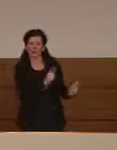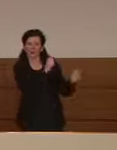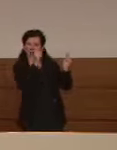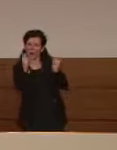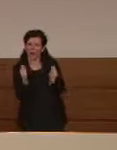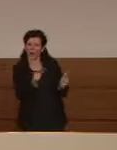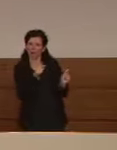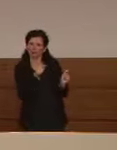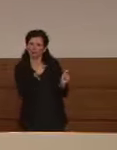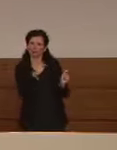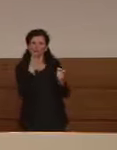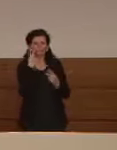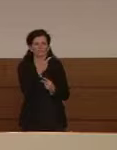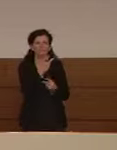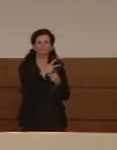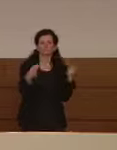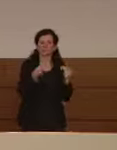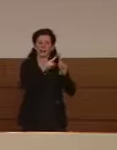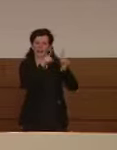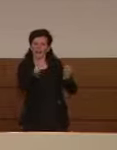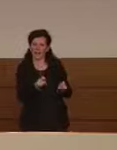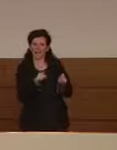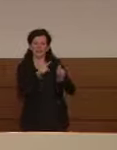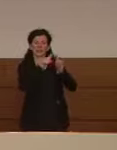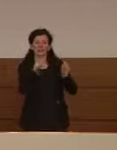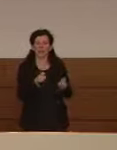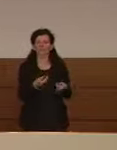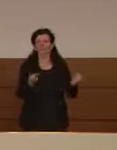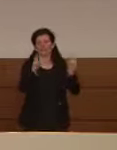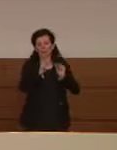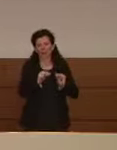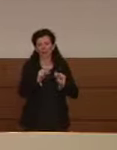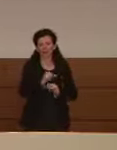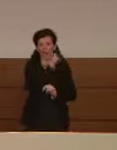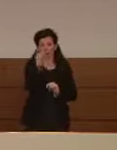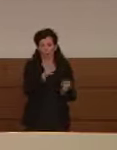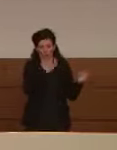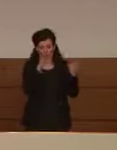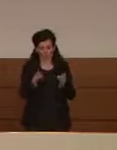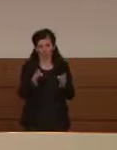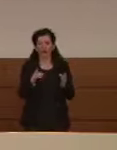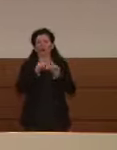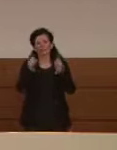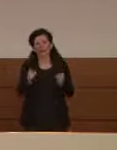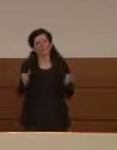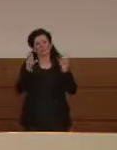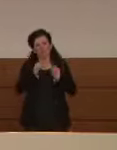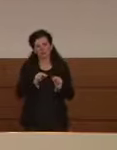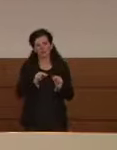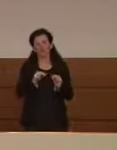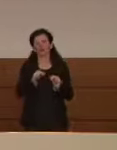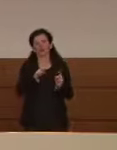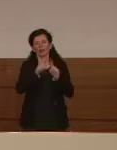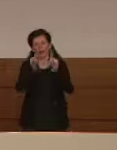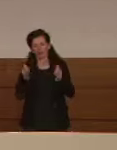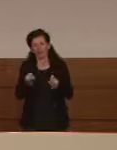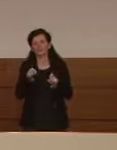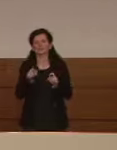test ripetuti ogni n giorni ai calciatori sinceramente mi sembra un po'